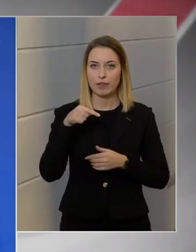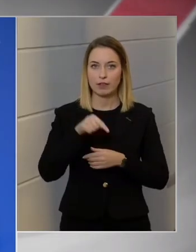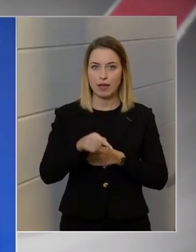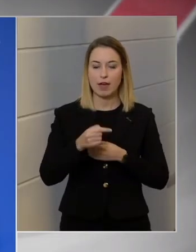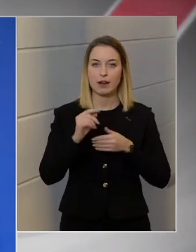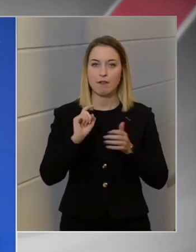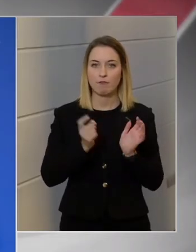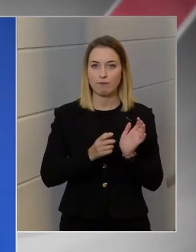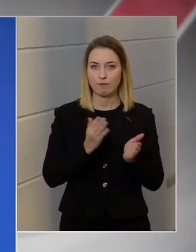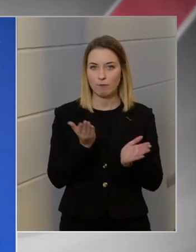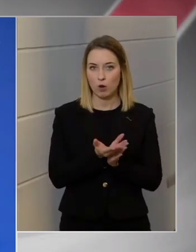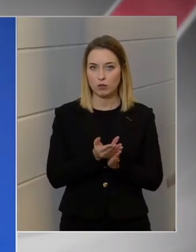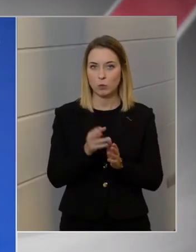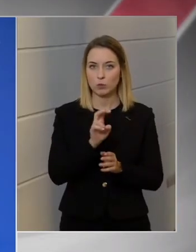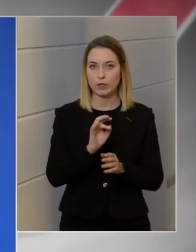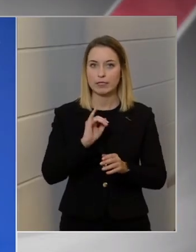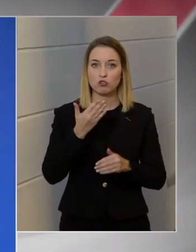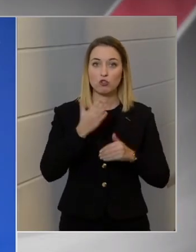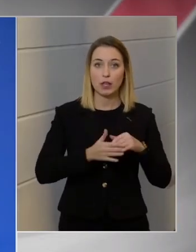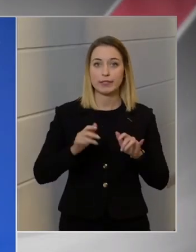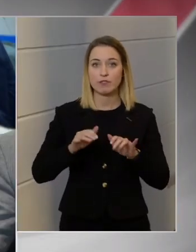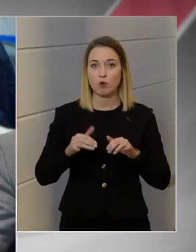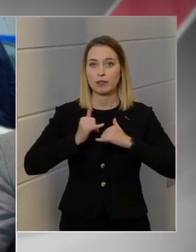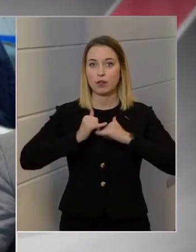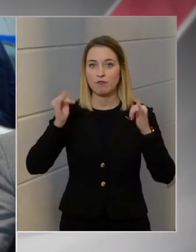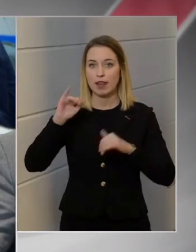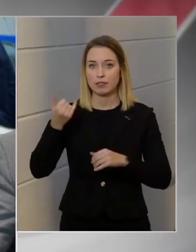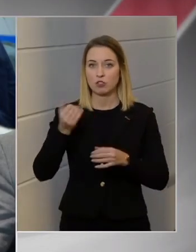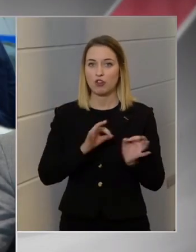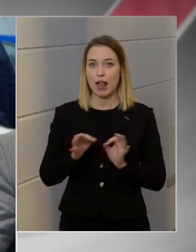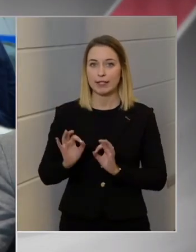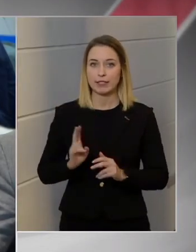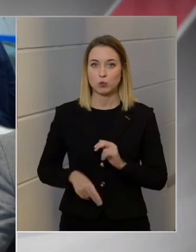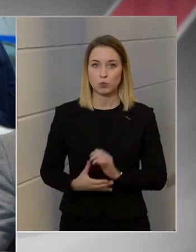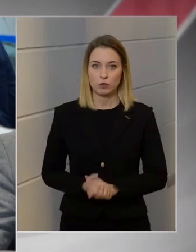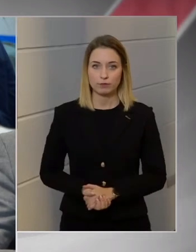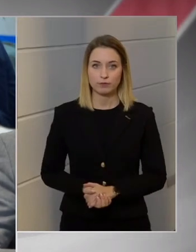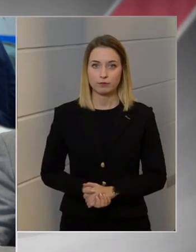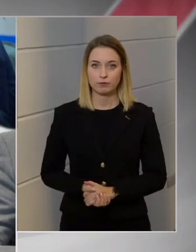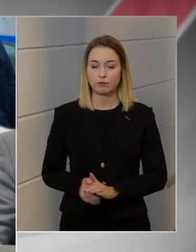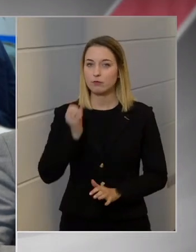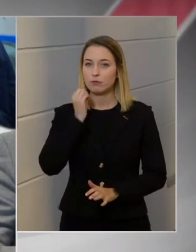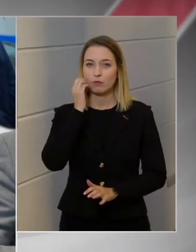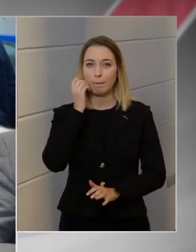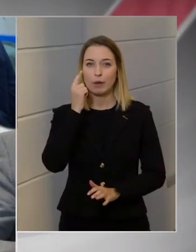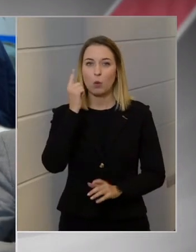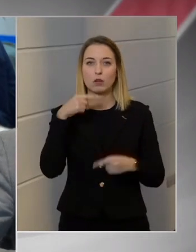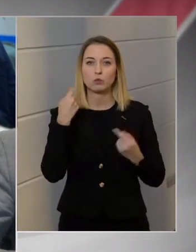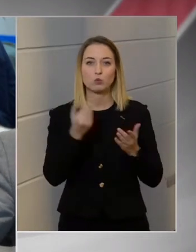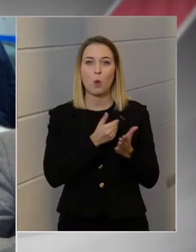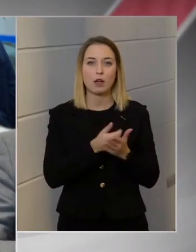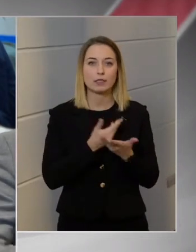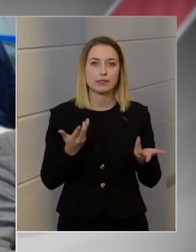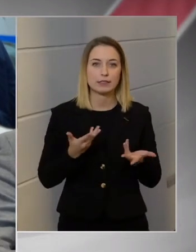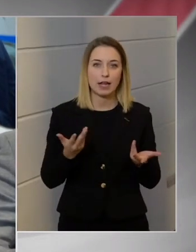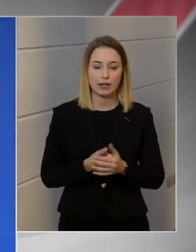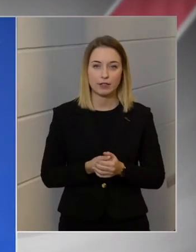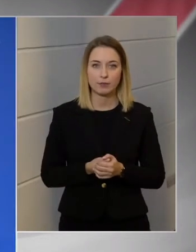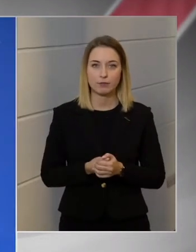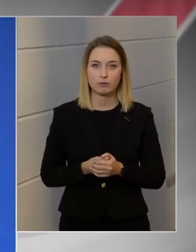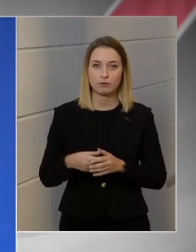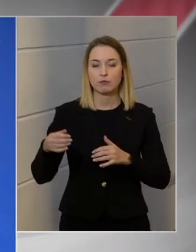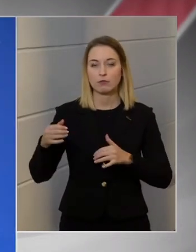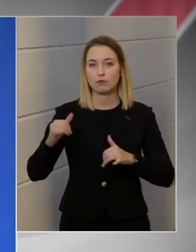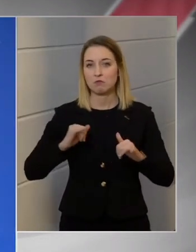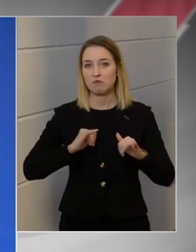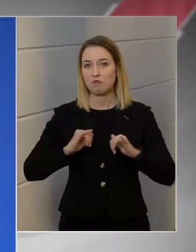része, és addigra az informatikai fejlesztés is elkészül. És mikor tudjuk mondjuk használni a kormány? Nem, mert